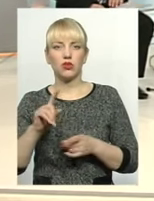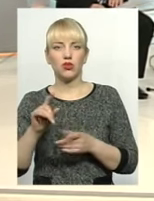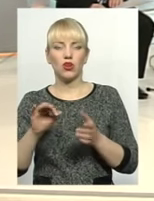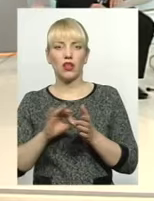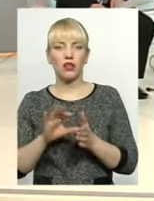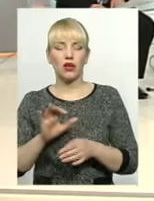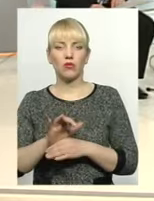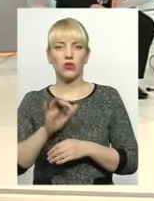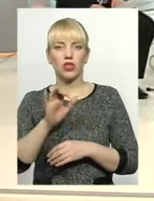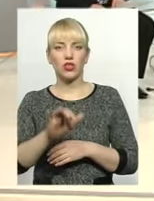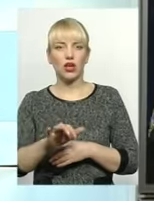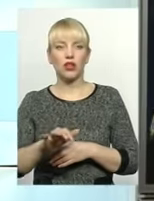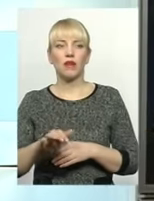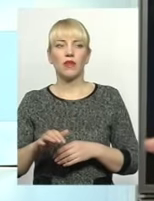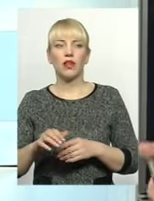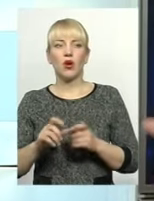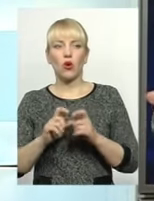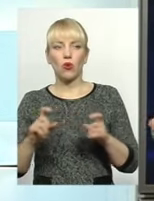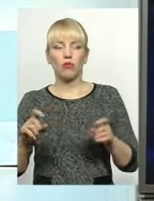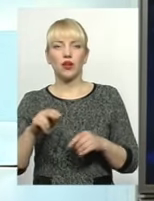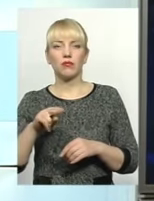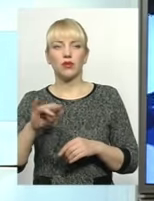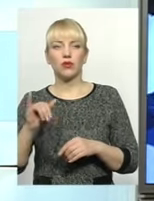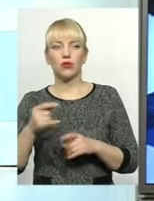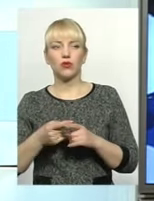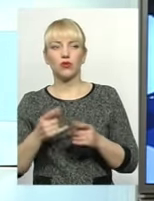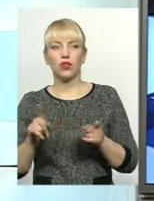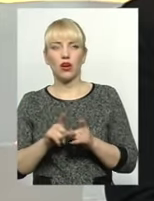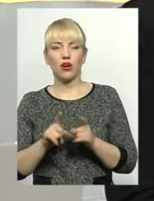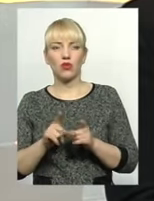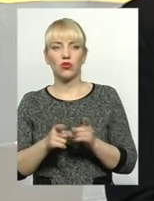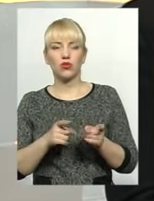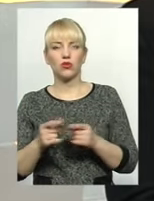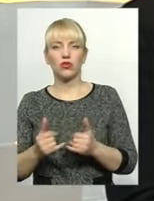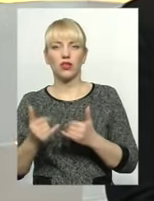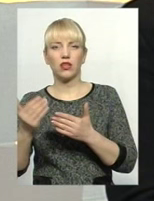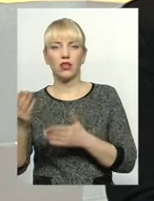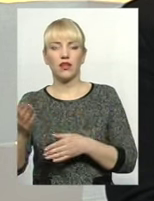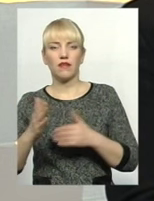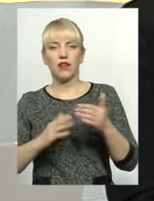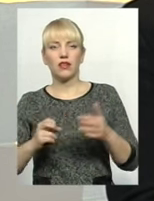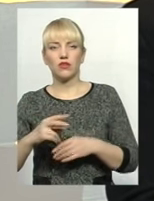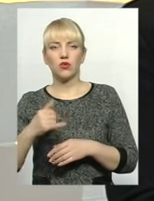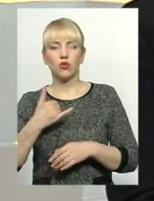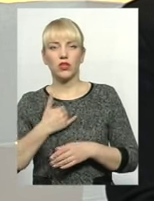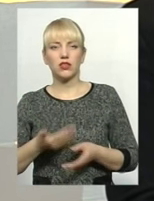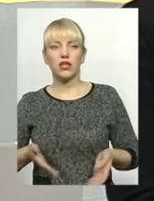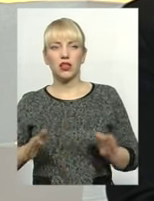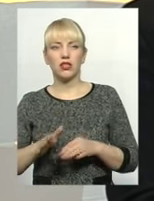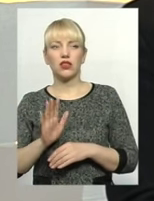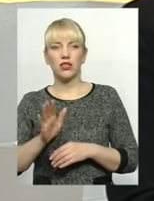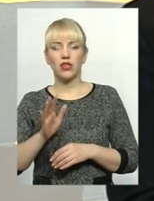яка, ну, по ідеї, профтехосвіта, теж готує і для них. Так, у нас на сьогоднішній день залишено тільки їдальня, тому що в нас